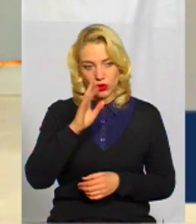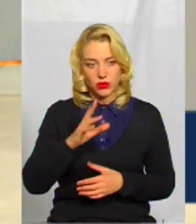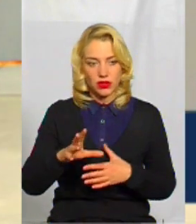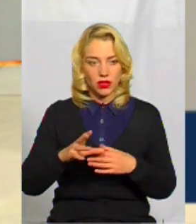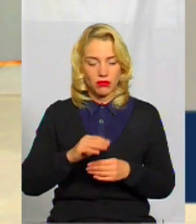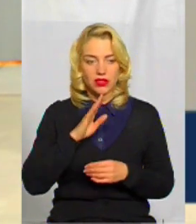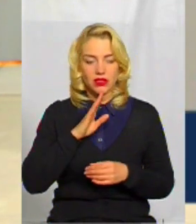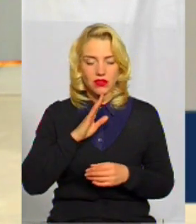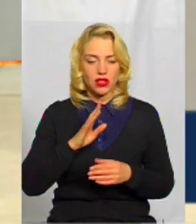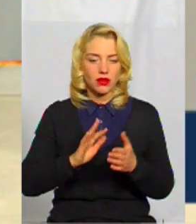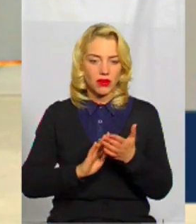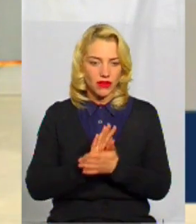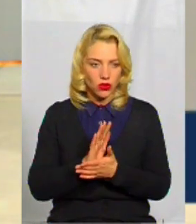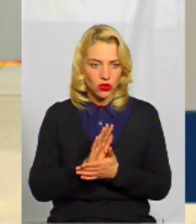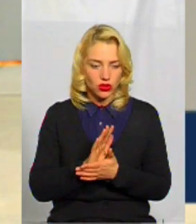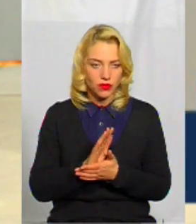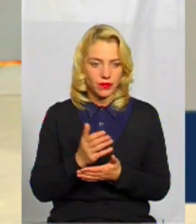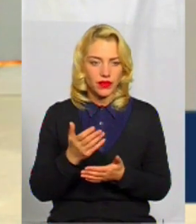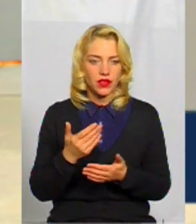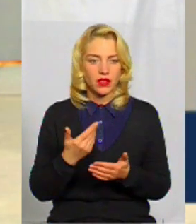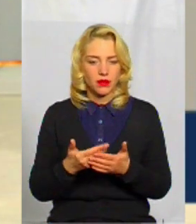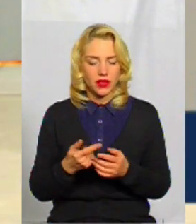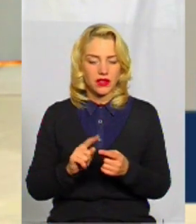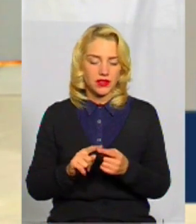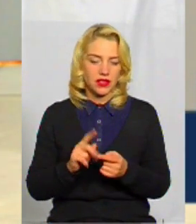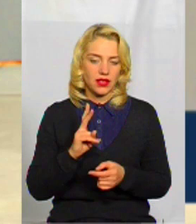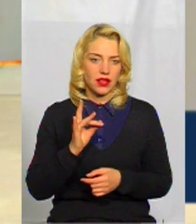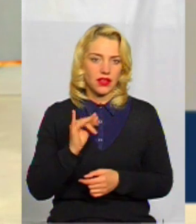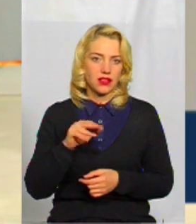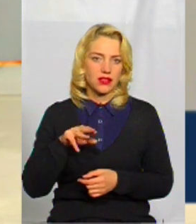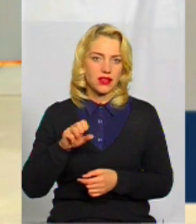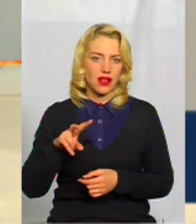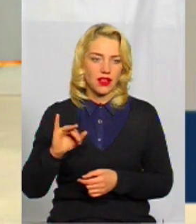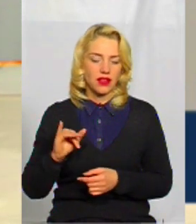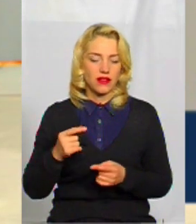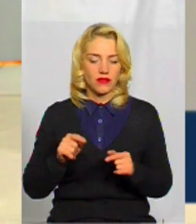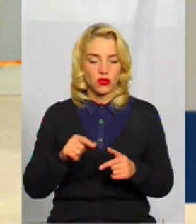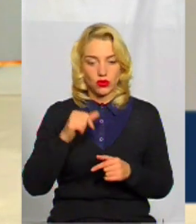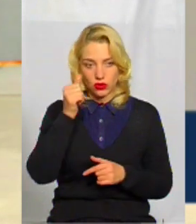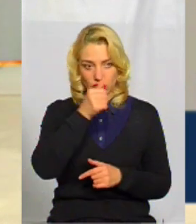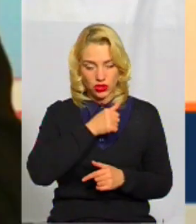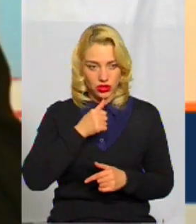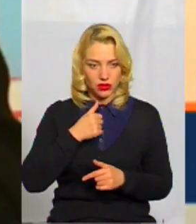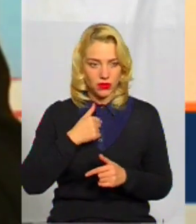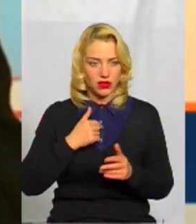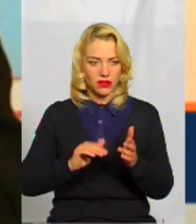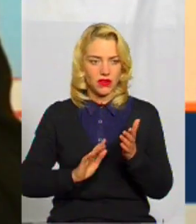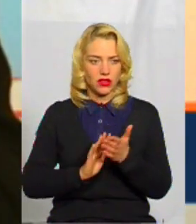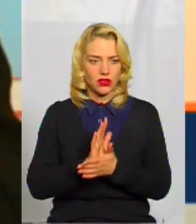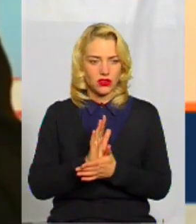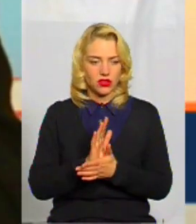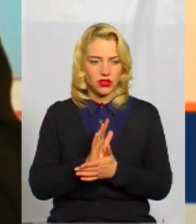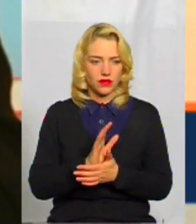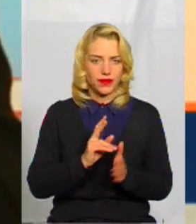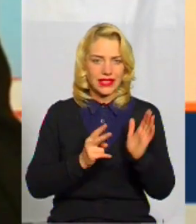і ми з ними, значить, вирощуємо ці кристали. От, наприклад, цьогоріч вирощувало